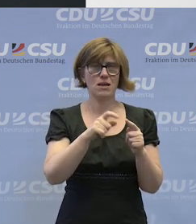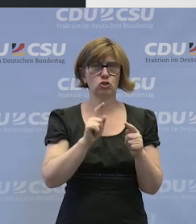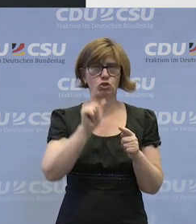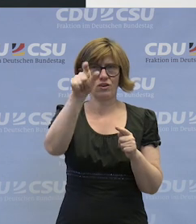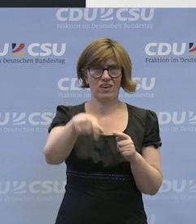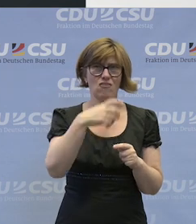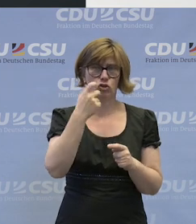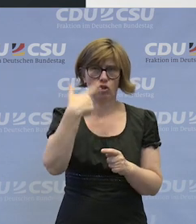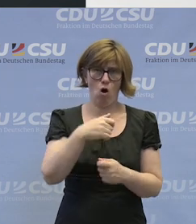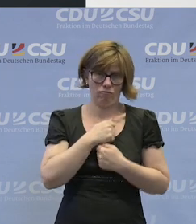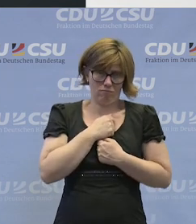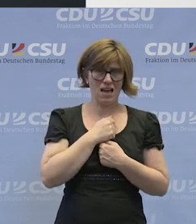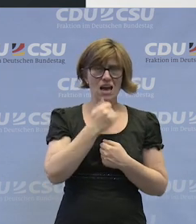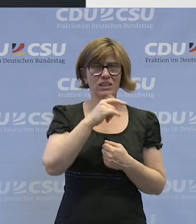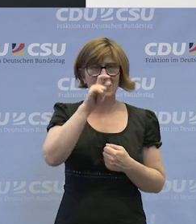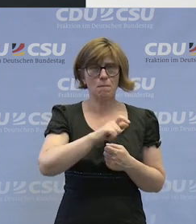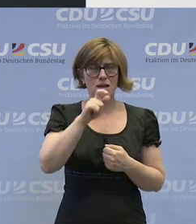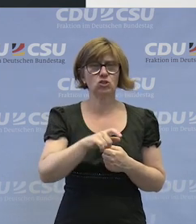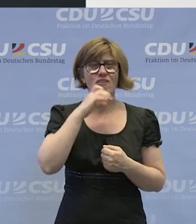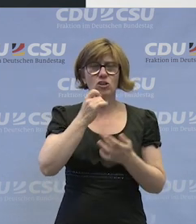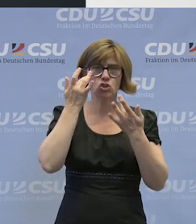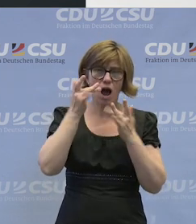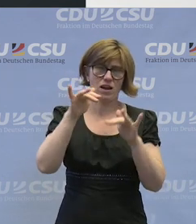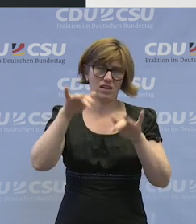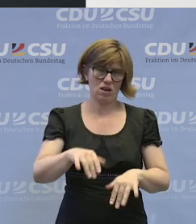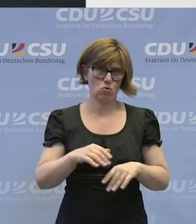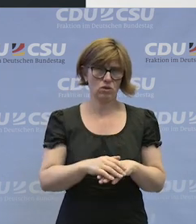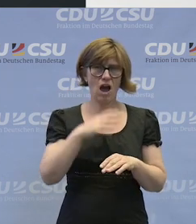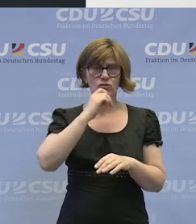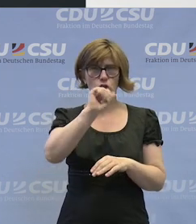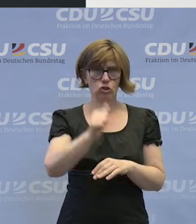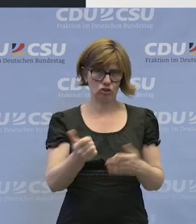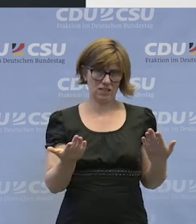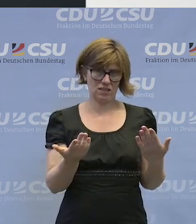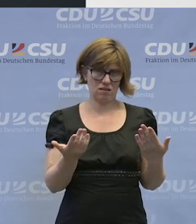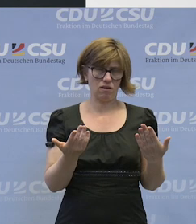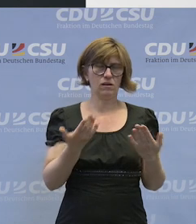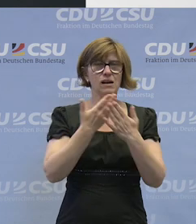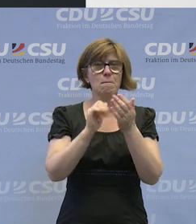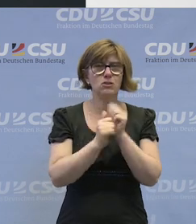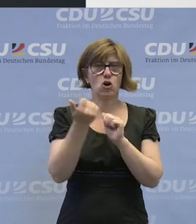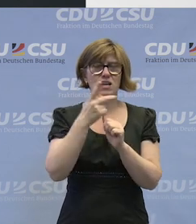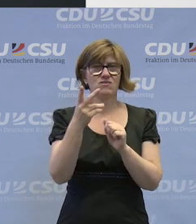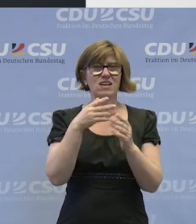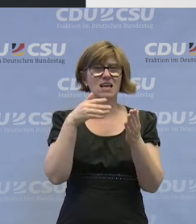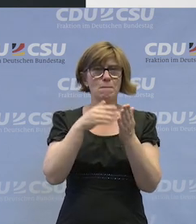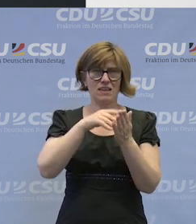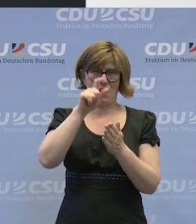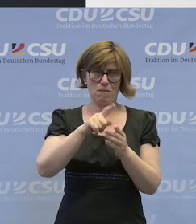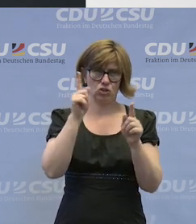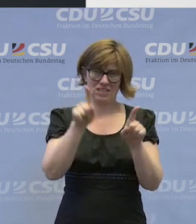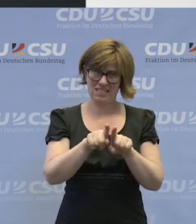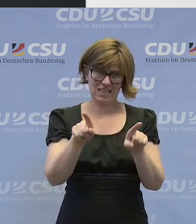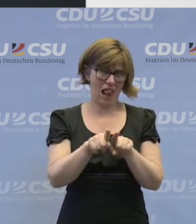geliebt werden, jeder Mensch will anerkannt, geschätzt werden. Besonders bei den Behinderten